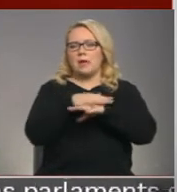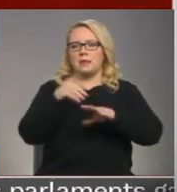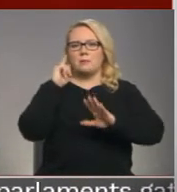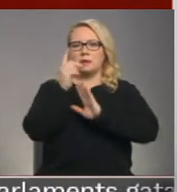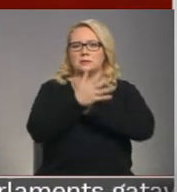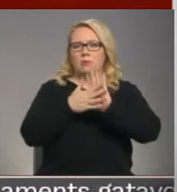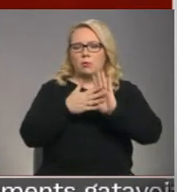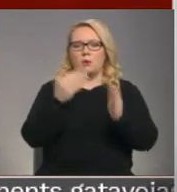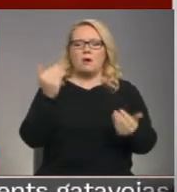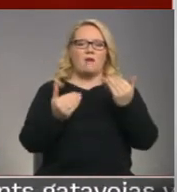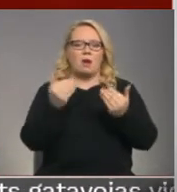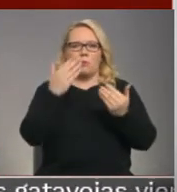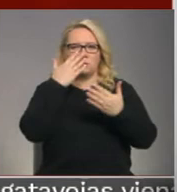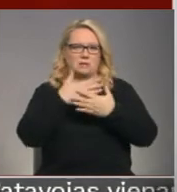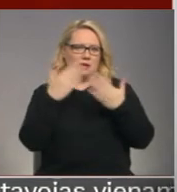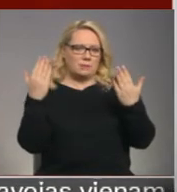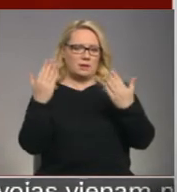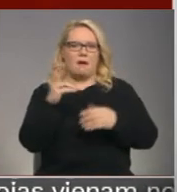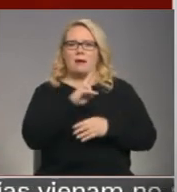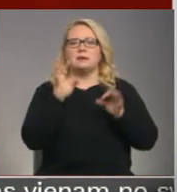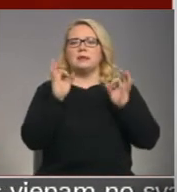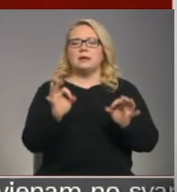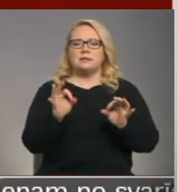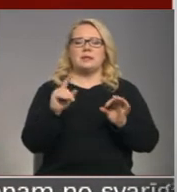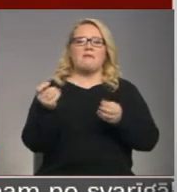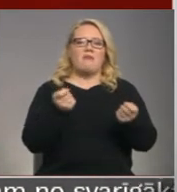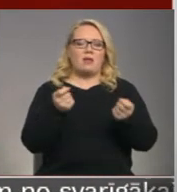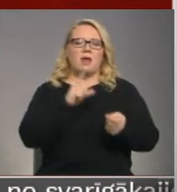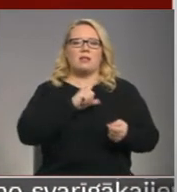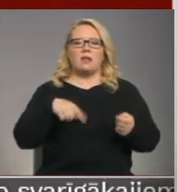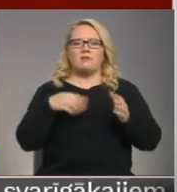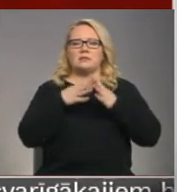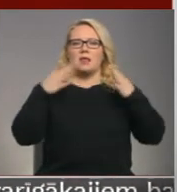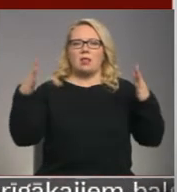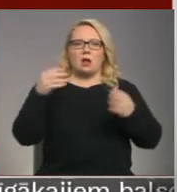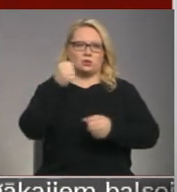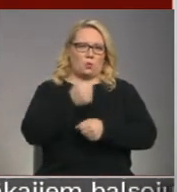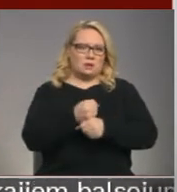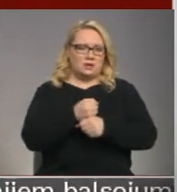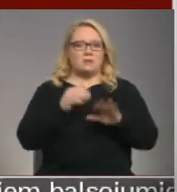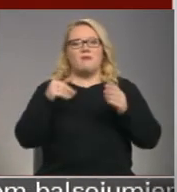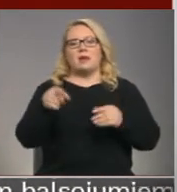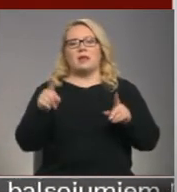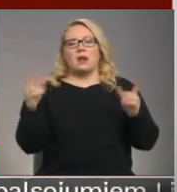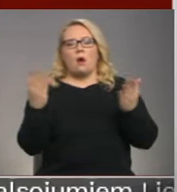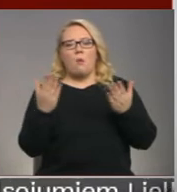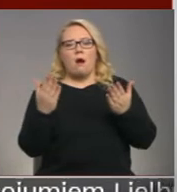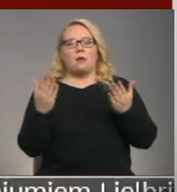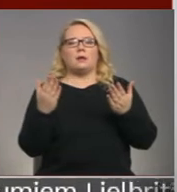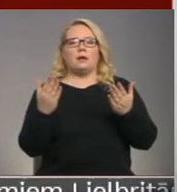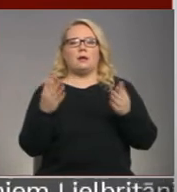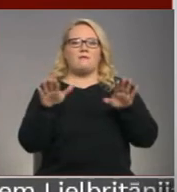varbūt, saurspīdība. Kas tad īsti vada Latvijas lielās ostas vai tie ir kaut kādu